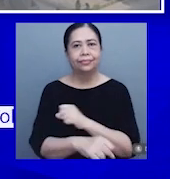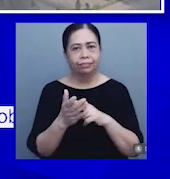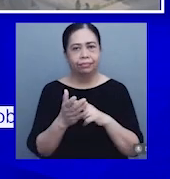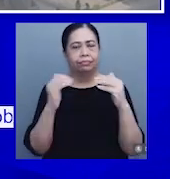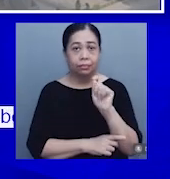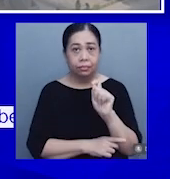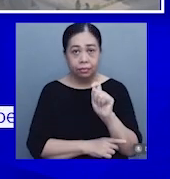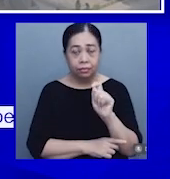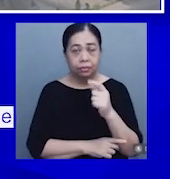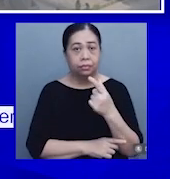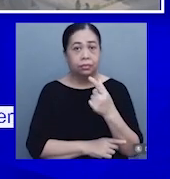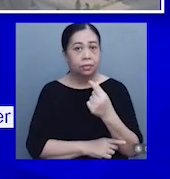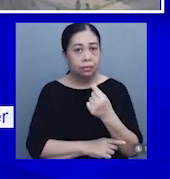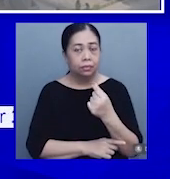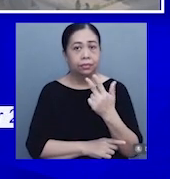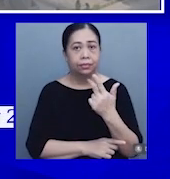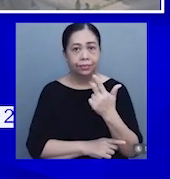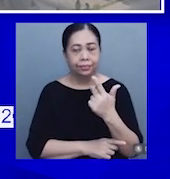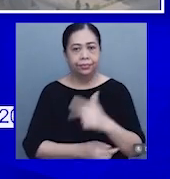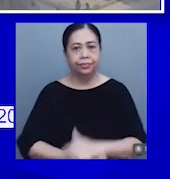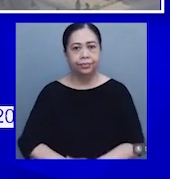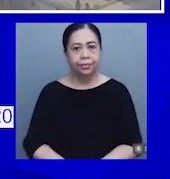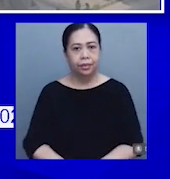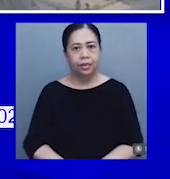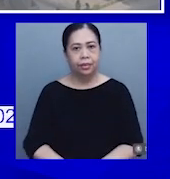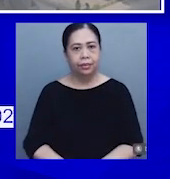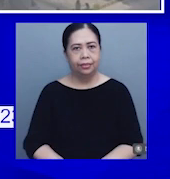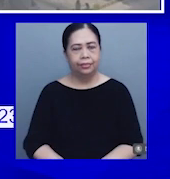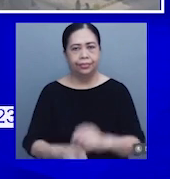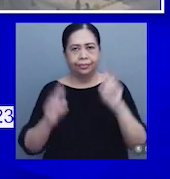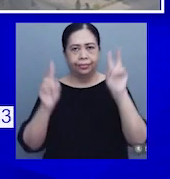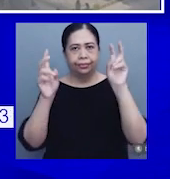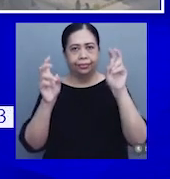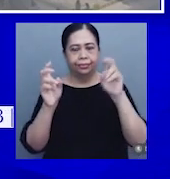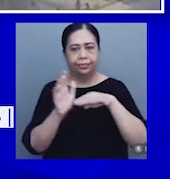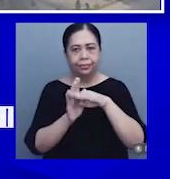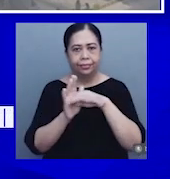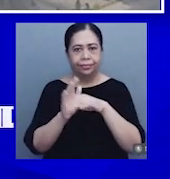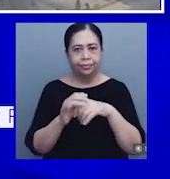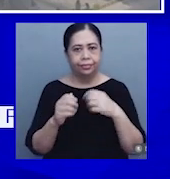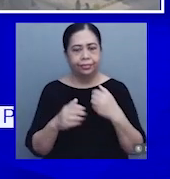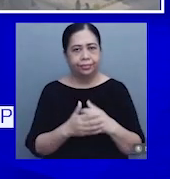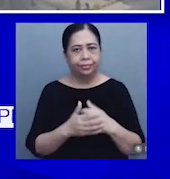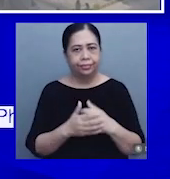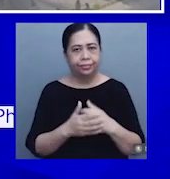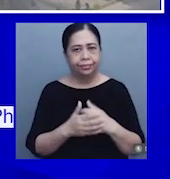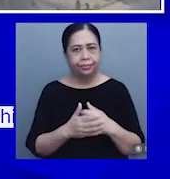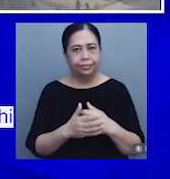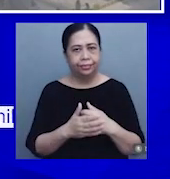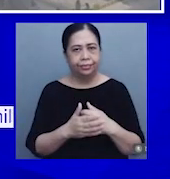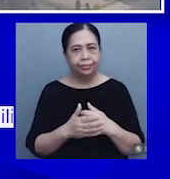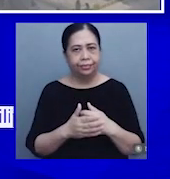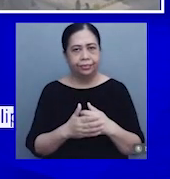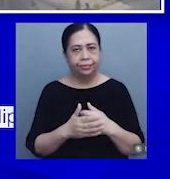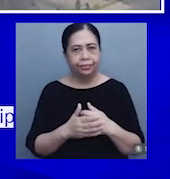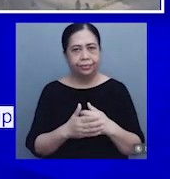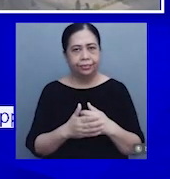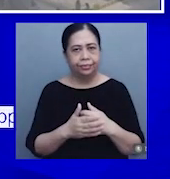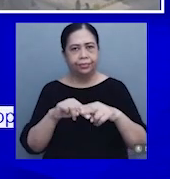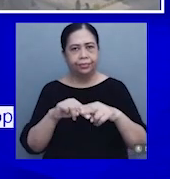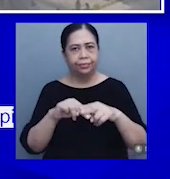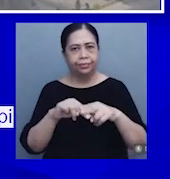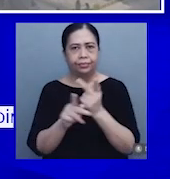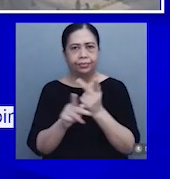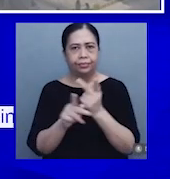2023. Ang headline inflation, ang pagtaas ng presyo ng mga produkto at serbisyo sa bansa